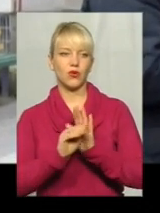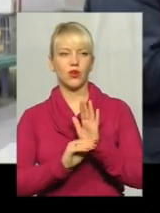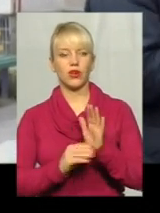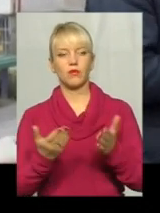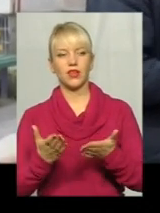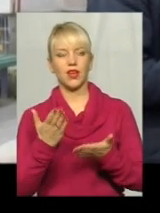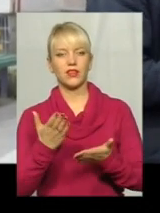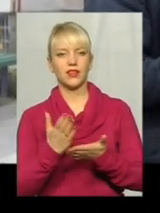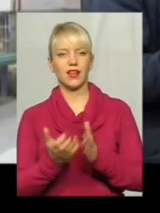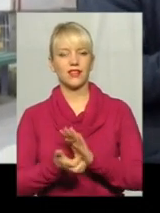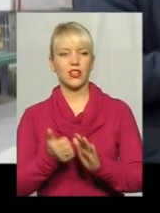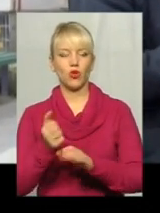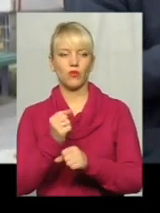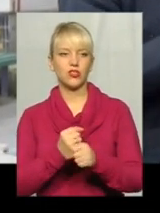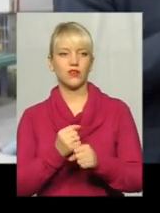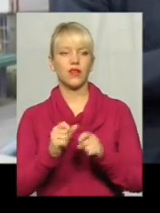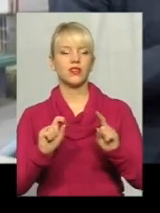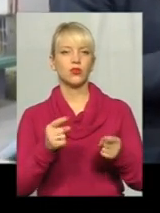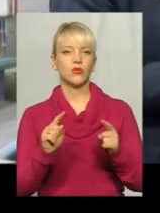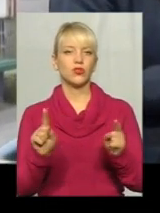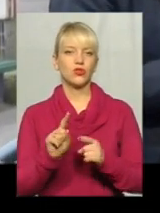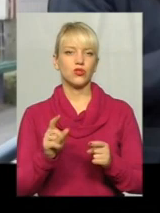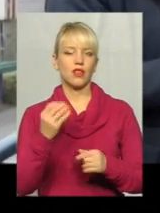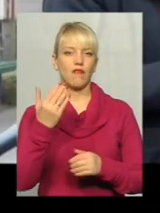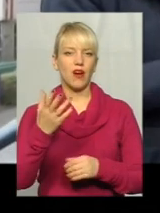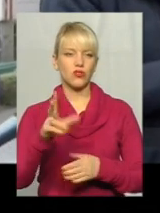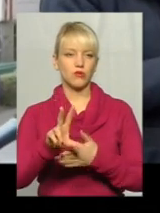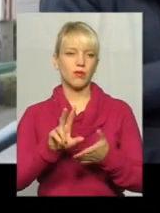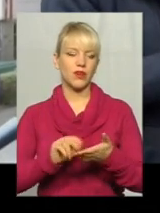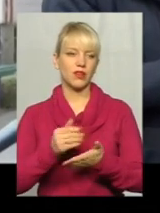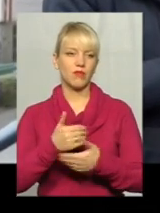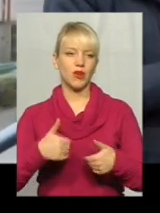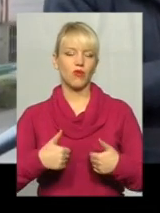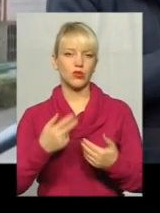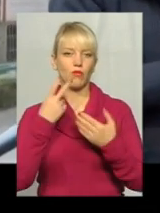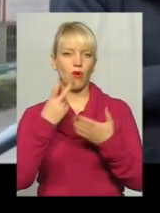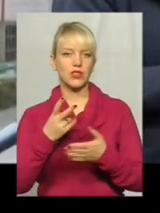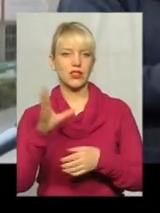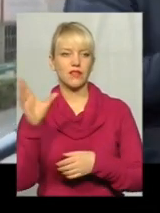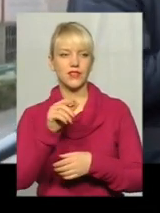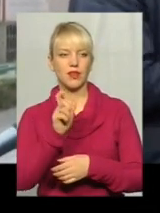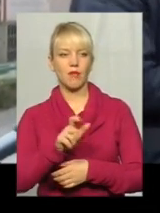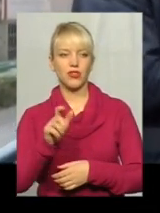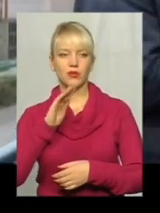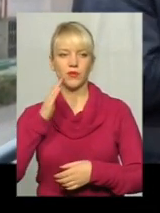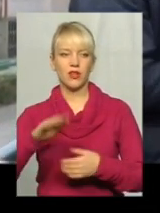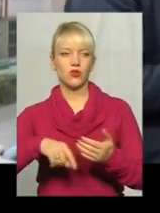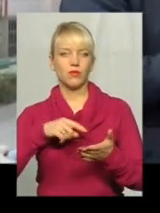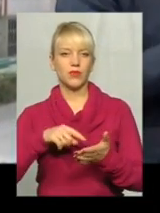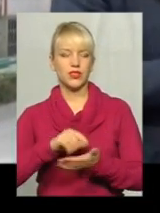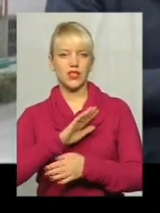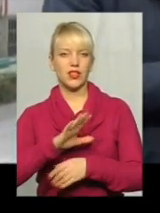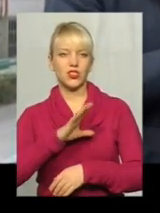які є недопрацювання. Чому? Тому що на вашому прикладі ми сьогодні хочемо показати всім мешканцям нашого міста, що не